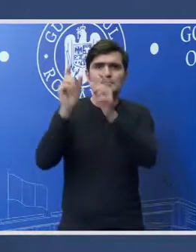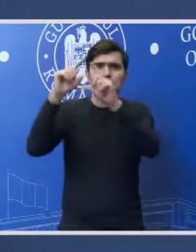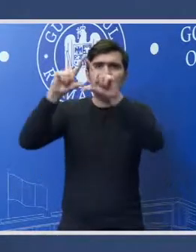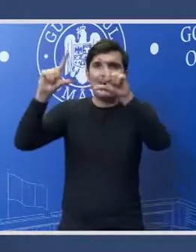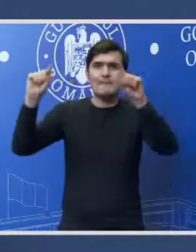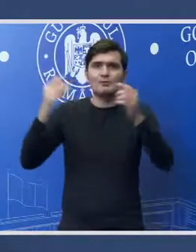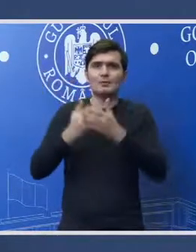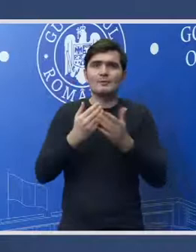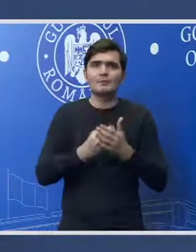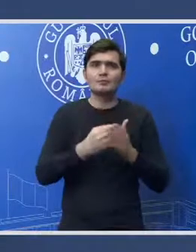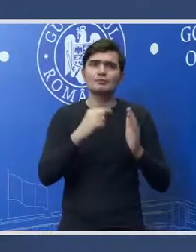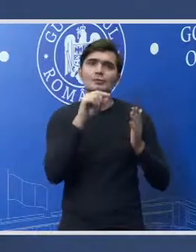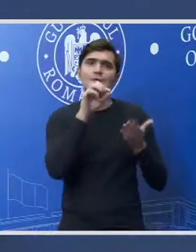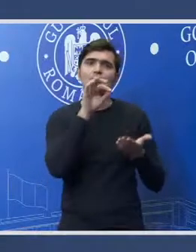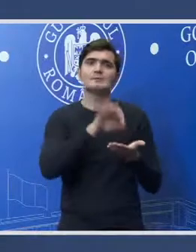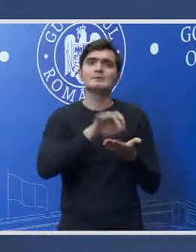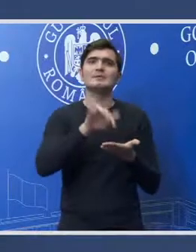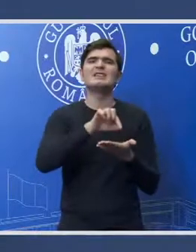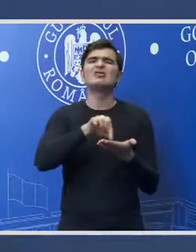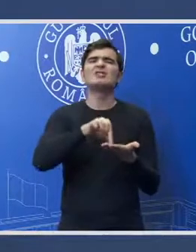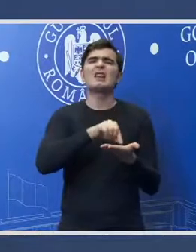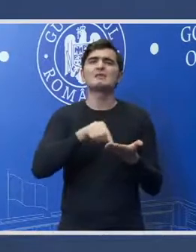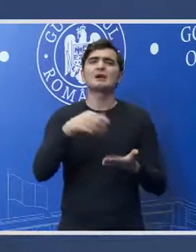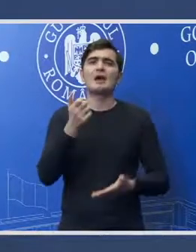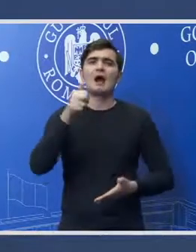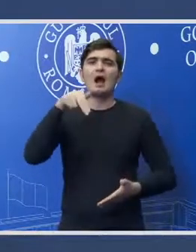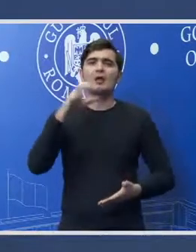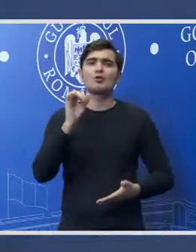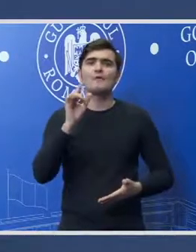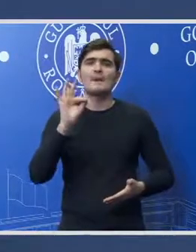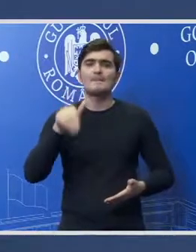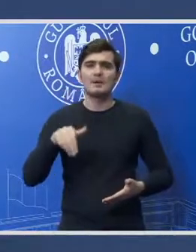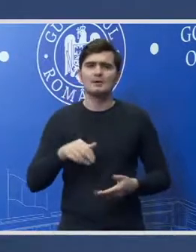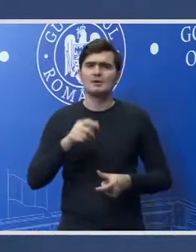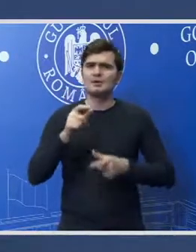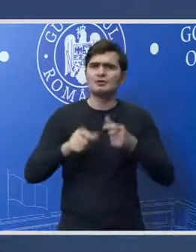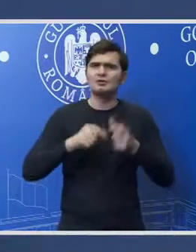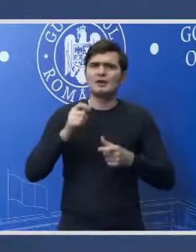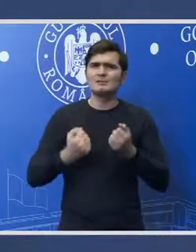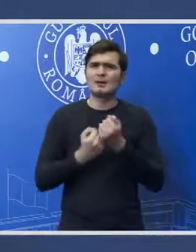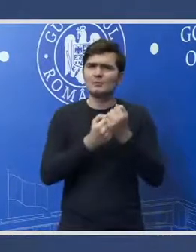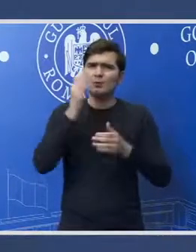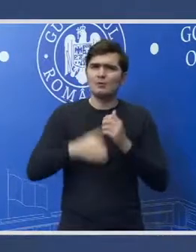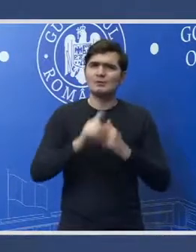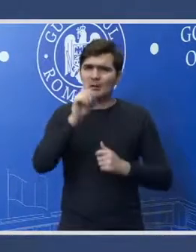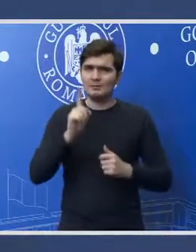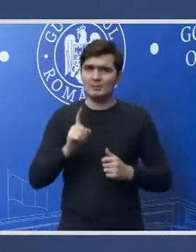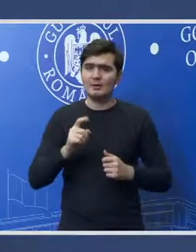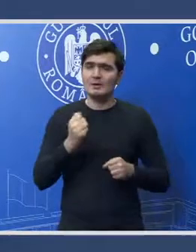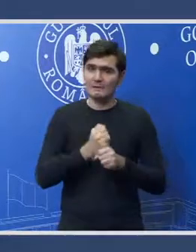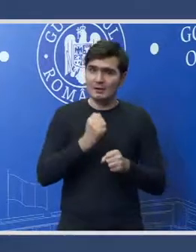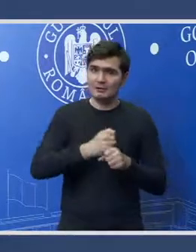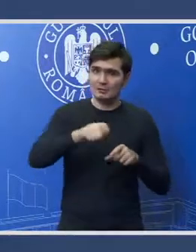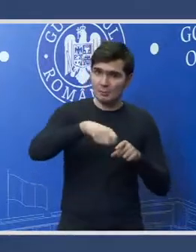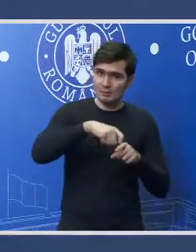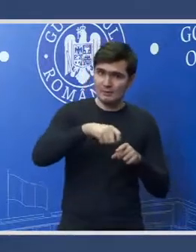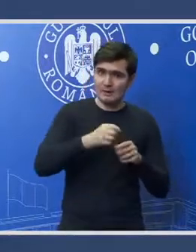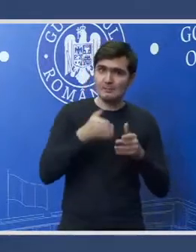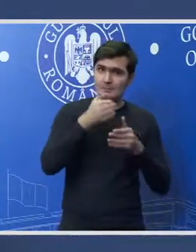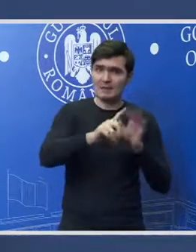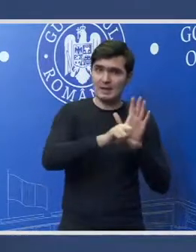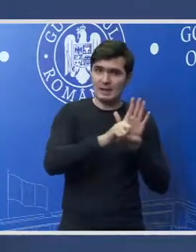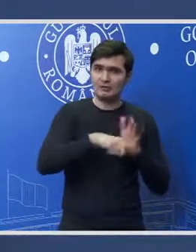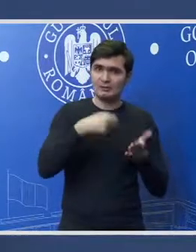digitalizare a ANOFM. Și legat de sporuri ultima mea întrebare până la urmă faceți modificările prin legea